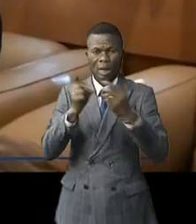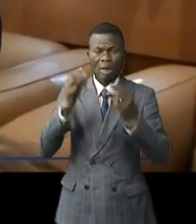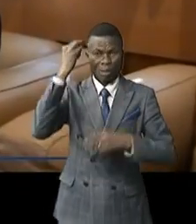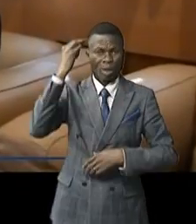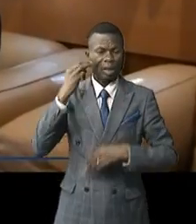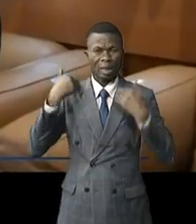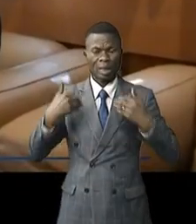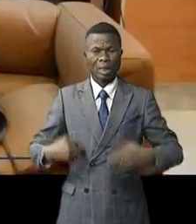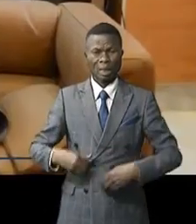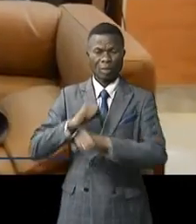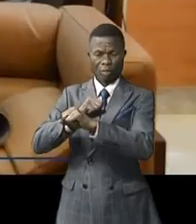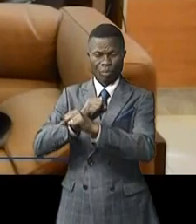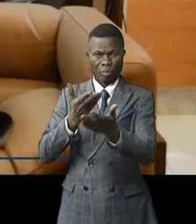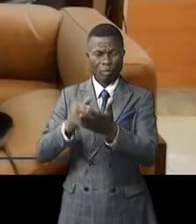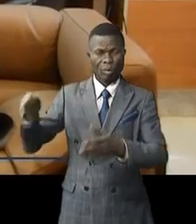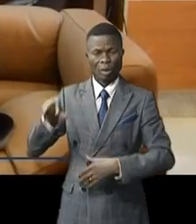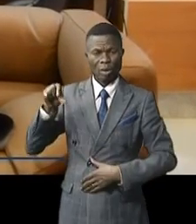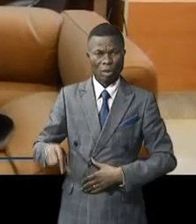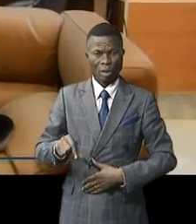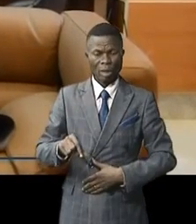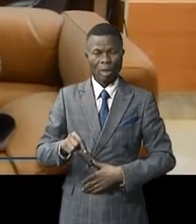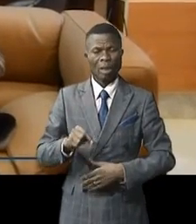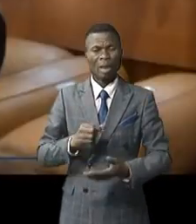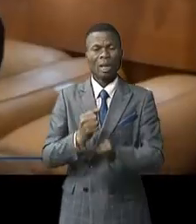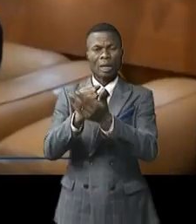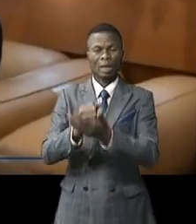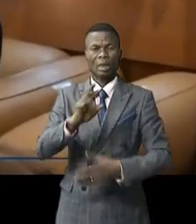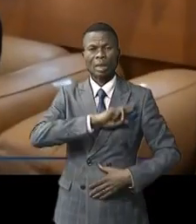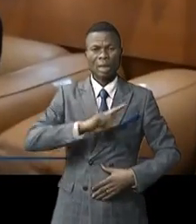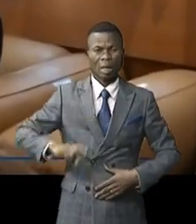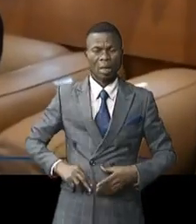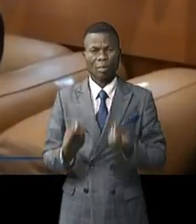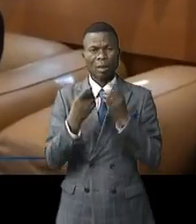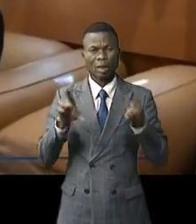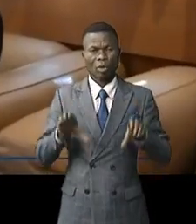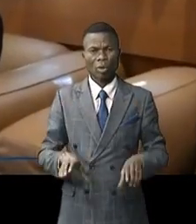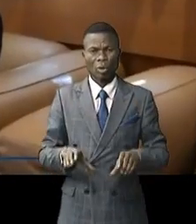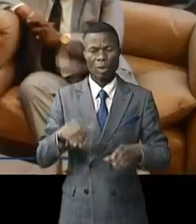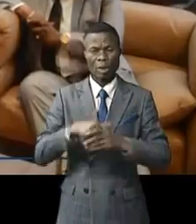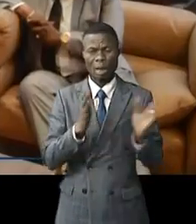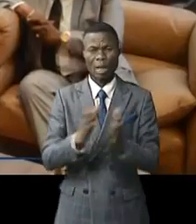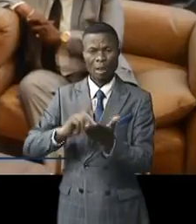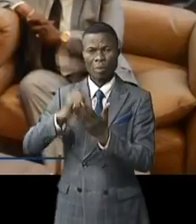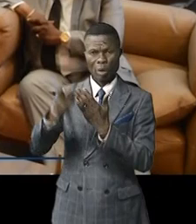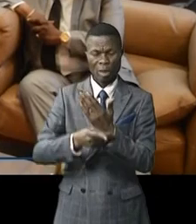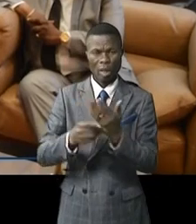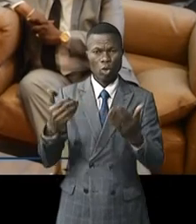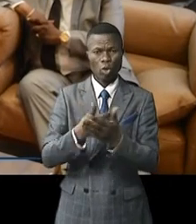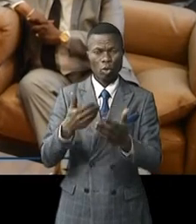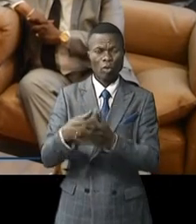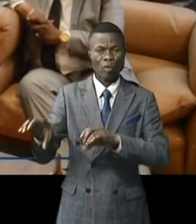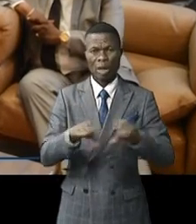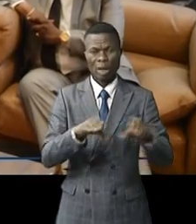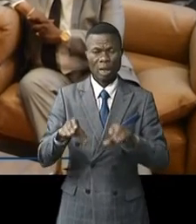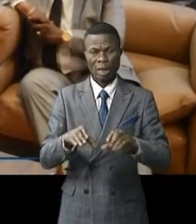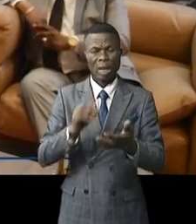Hygiène et Prévention, Jean-Jacques Mbongani, pour accompagner la République démocratique du Congo dans l'élaboration du nouveau plan multisectoriel